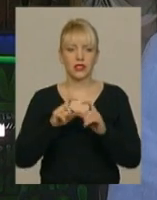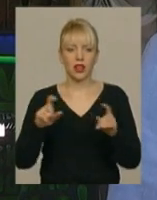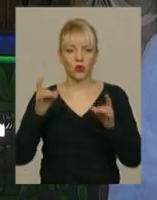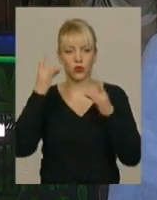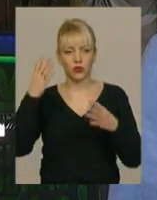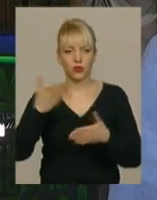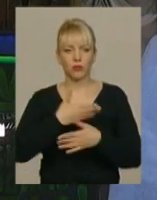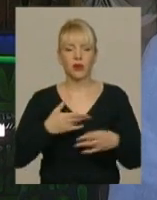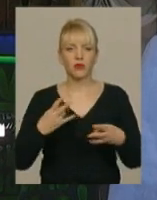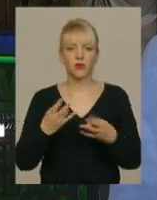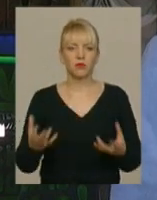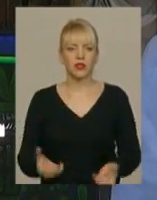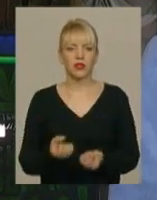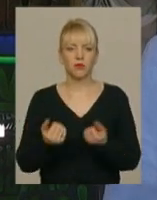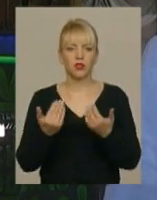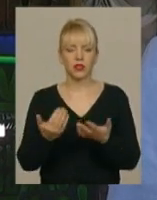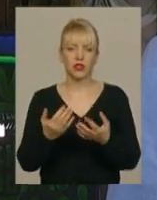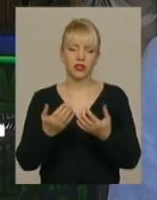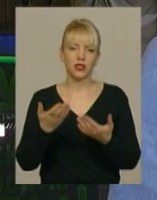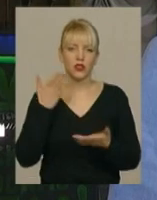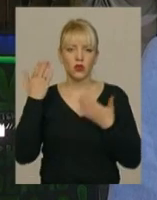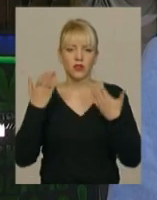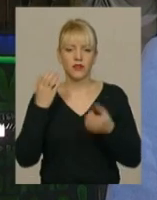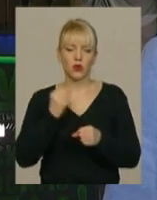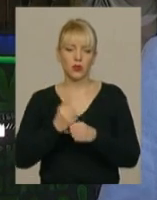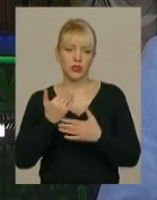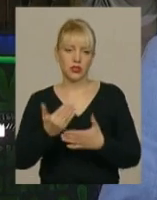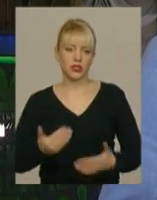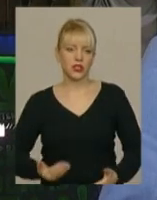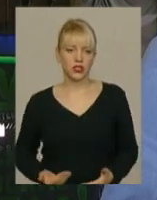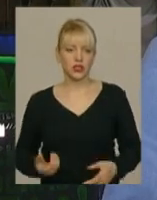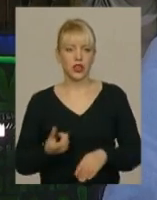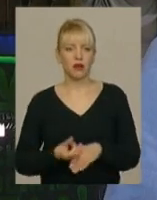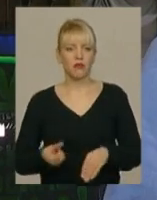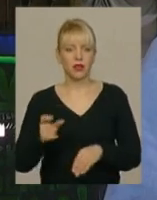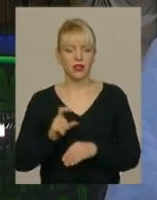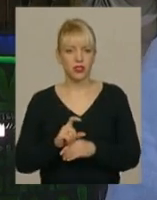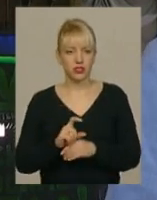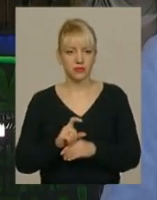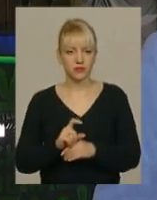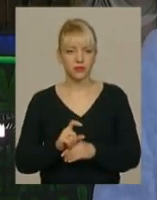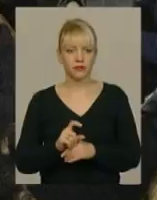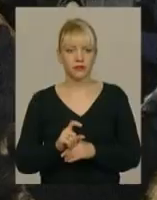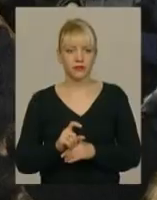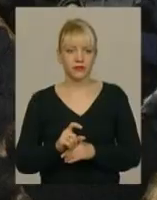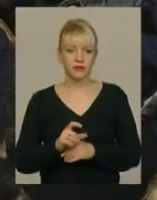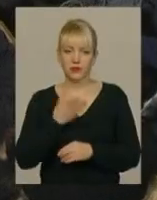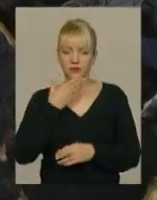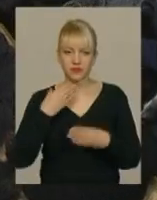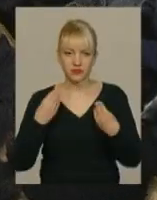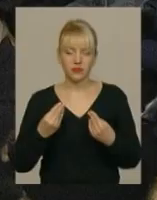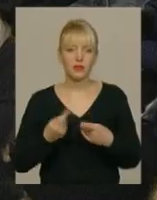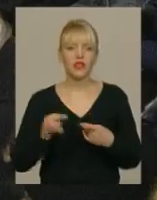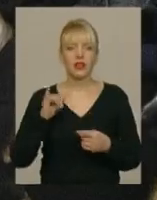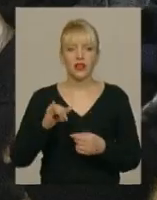підтримувати їхні дозвілля, робити їхнє життя більш мажорним. На захід в